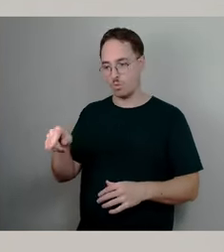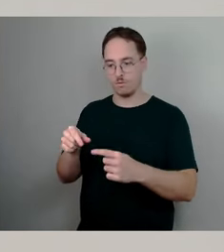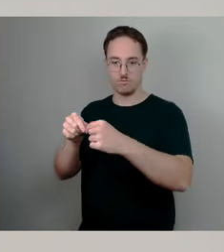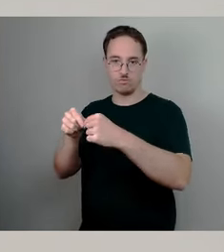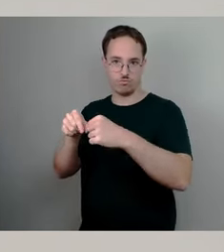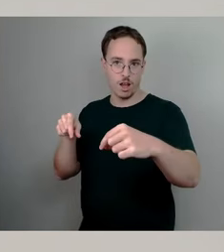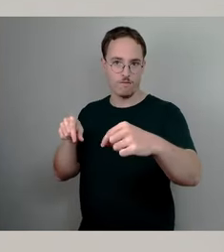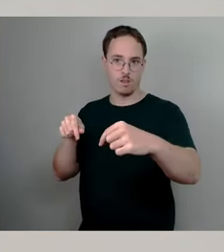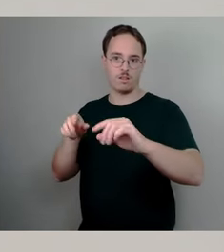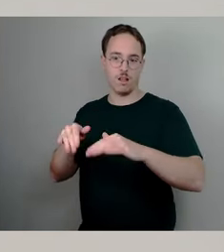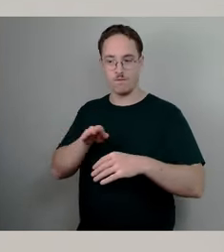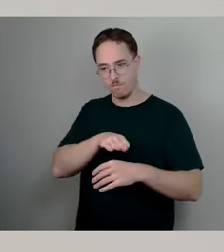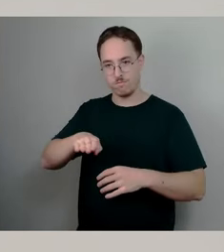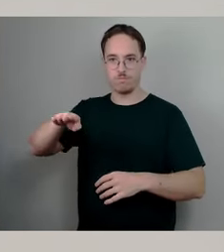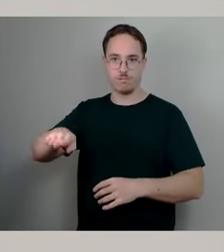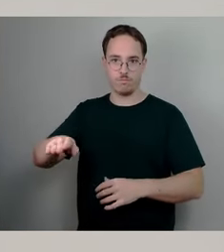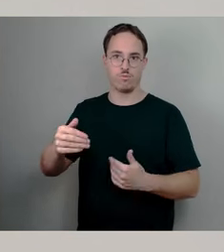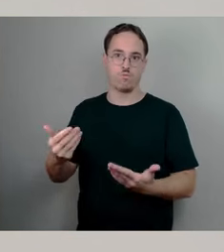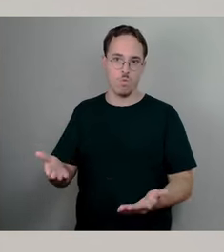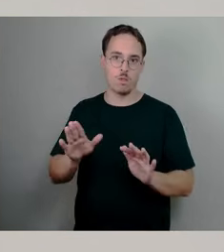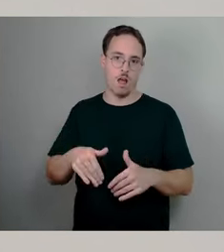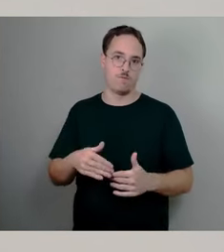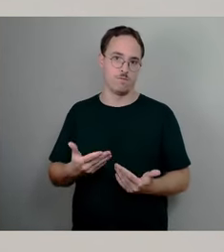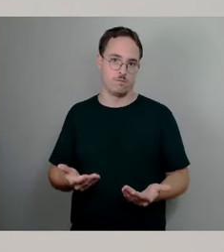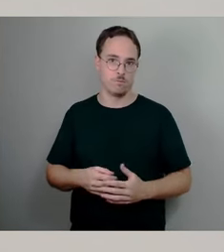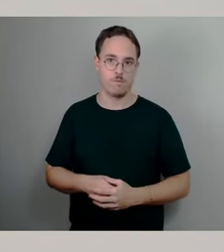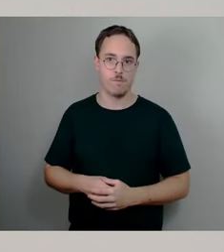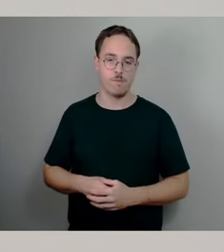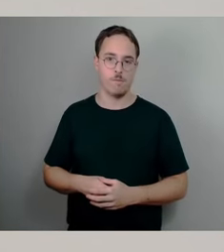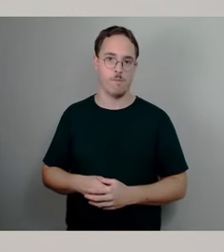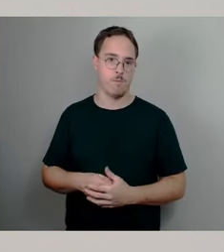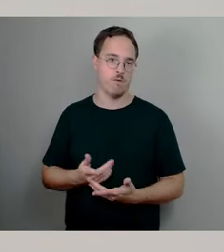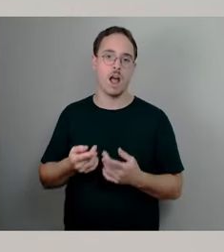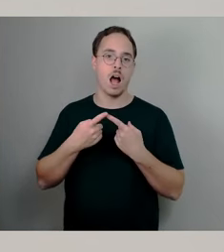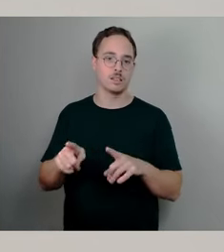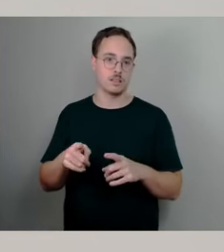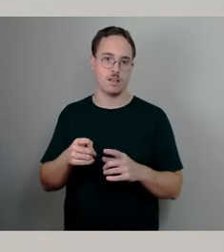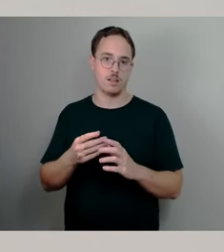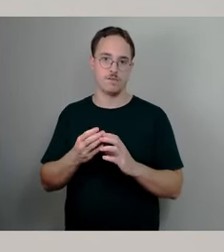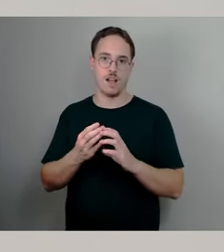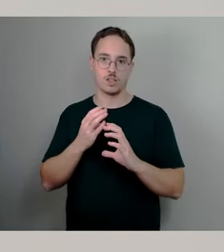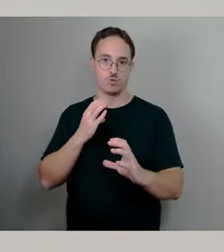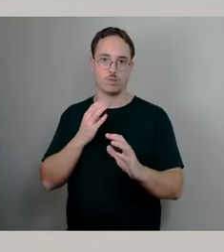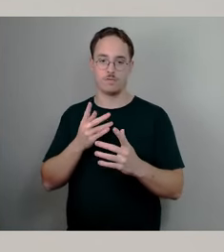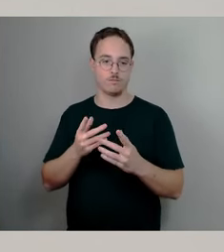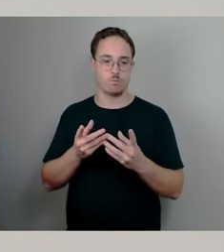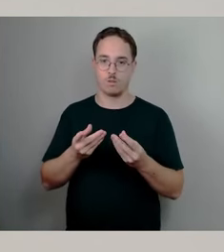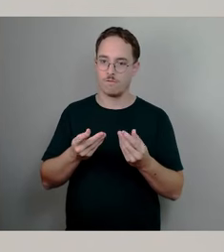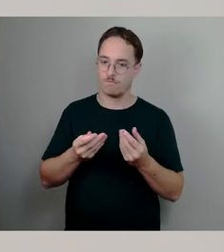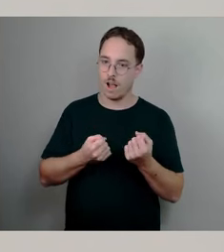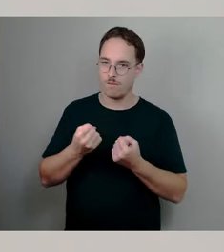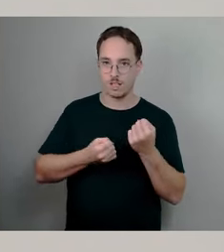Radfahrstreifen nutzen und so das Vorbeifahren anderer Fahrzeuge ermöglichen. Die Auswirkungen auf den